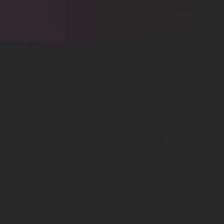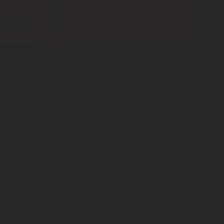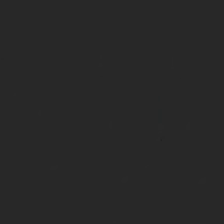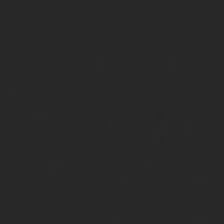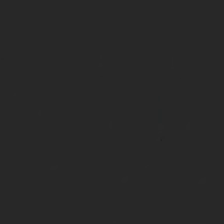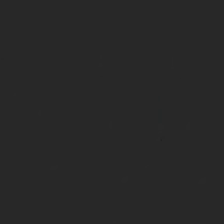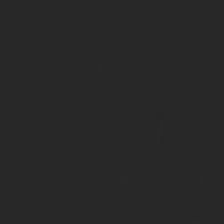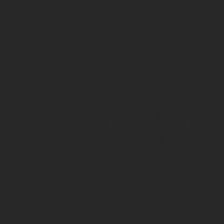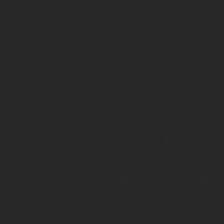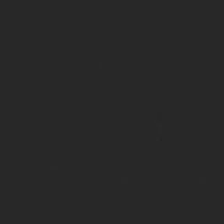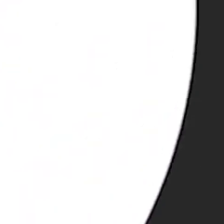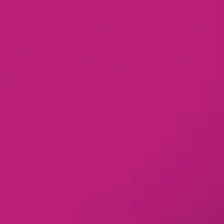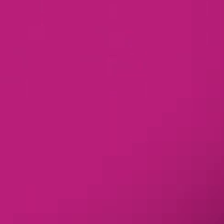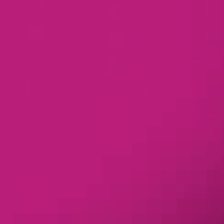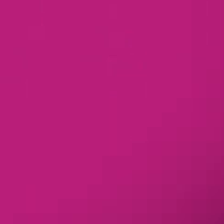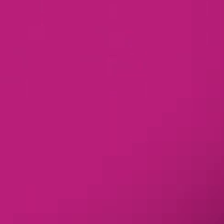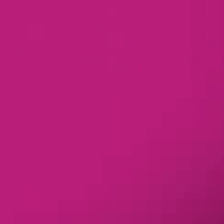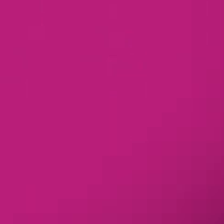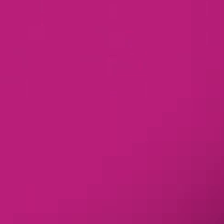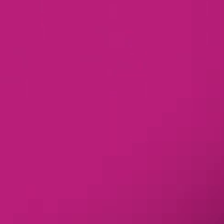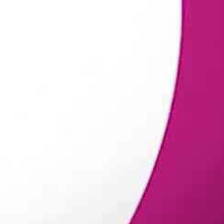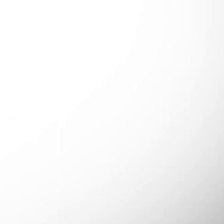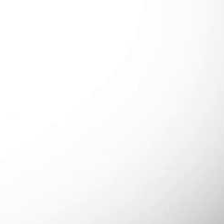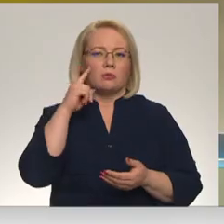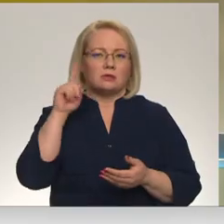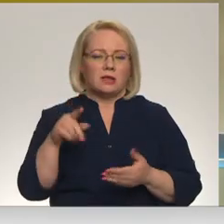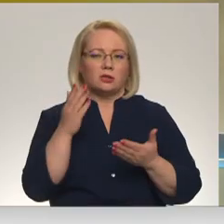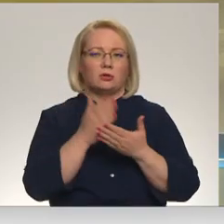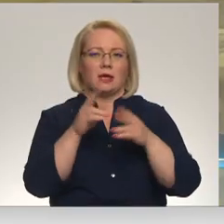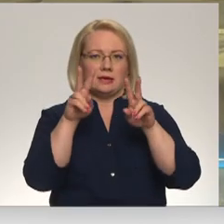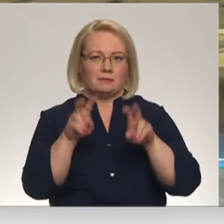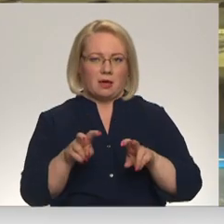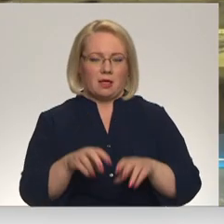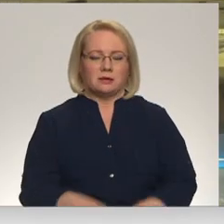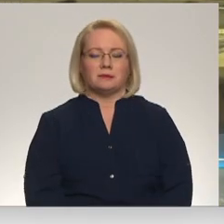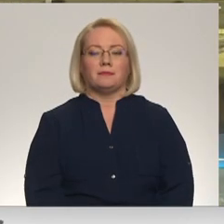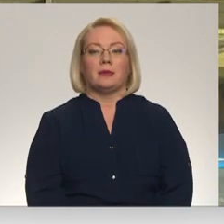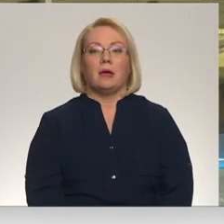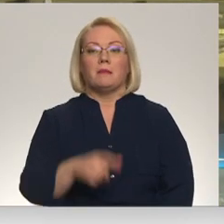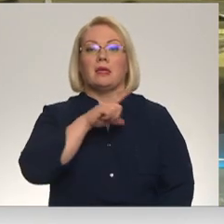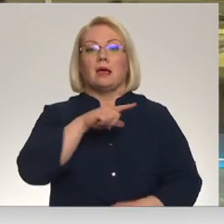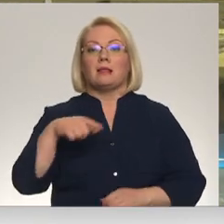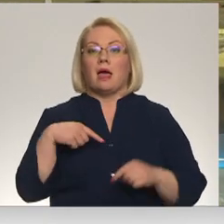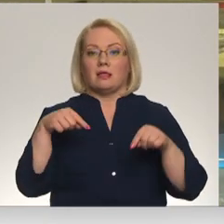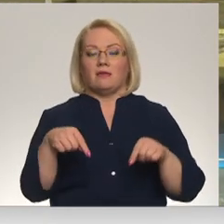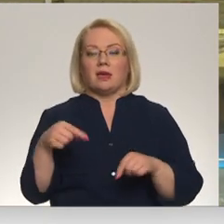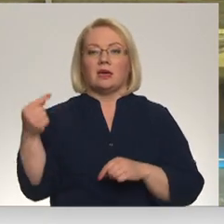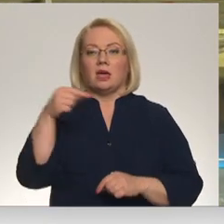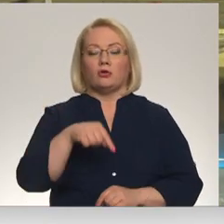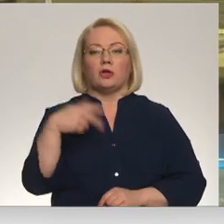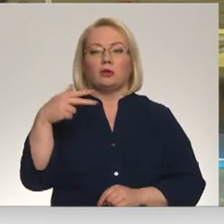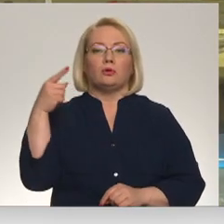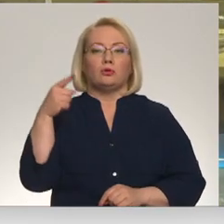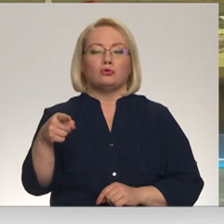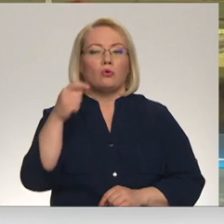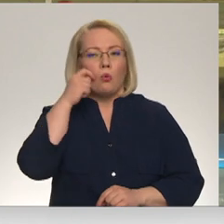Re! Viss ēters ir te! Bet Latvijā ierodoties 30 tūkstošiem